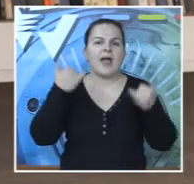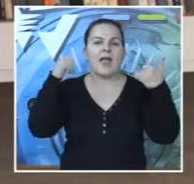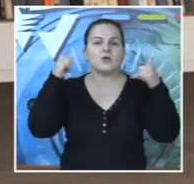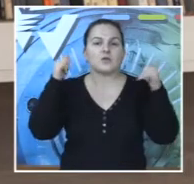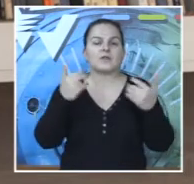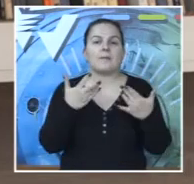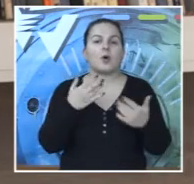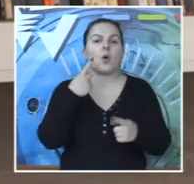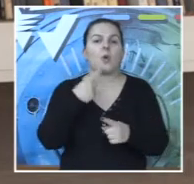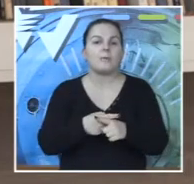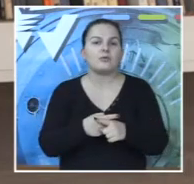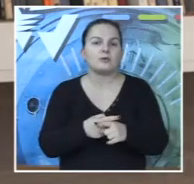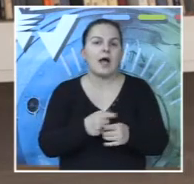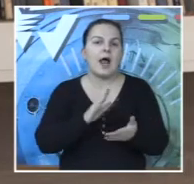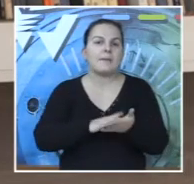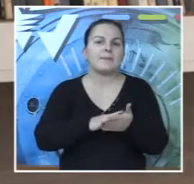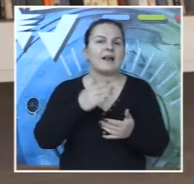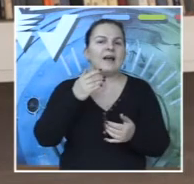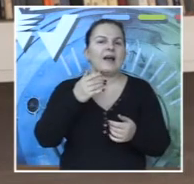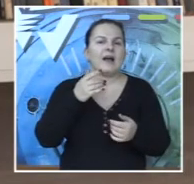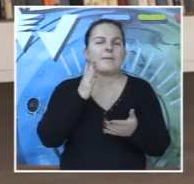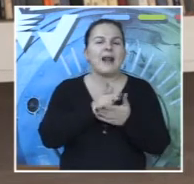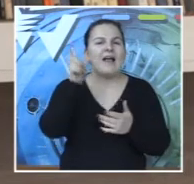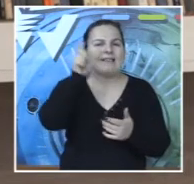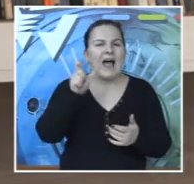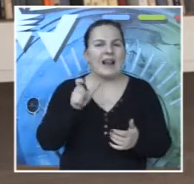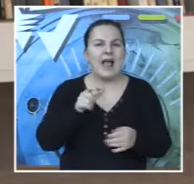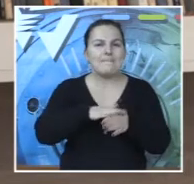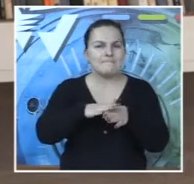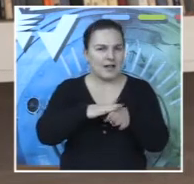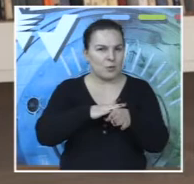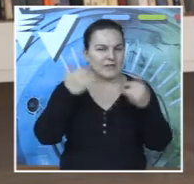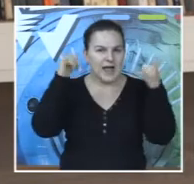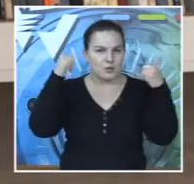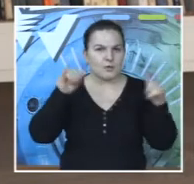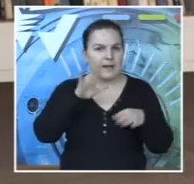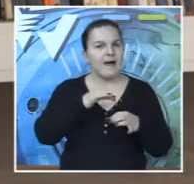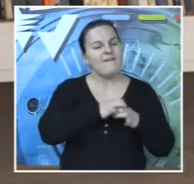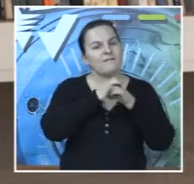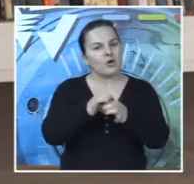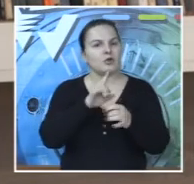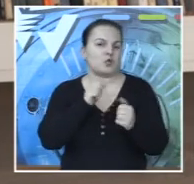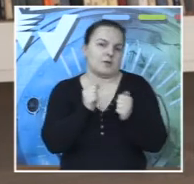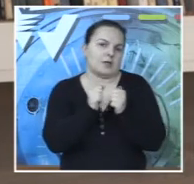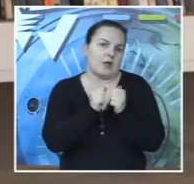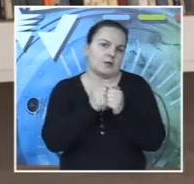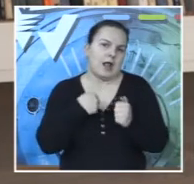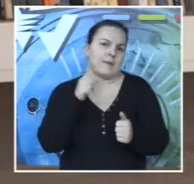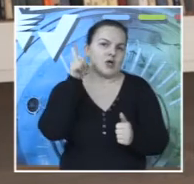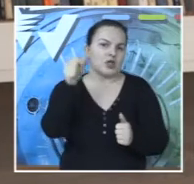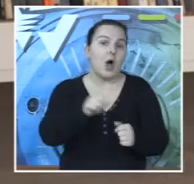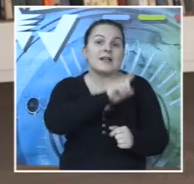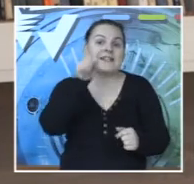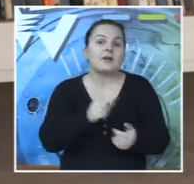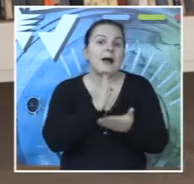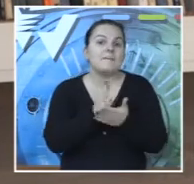Na ekskurzijama koliko puta se desilo, posebno recimo ta Italija je bila maturska ekskurzija, te Maltene je Vodič koji je išao sa nama